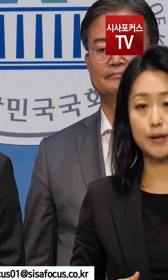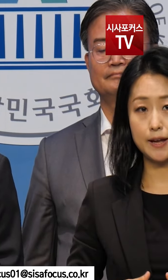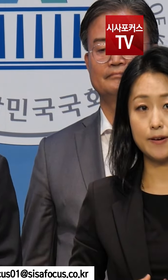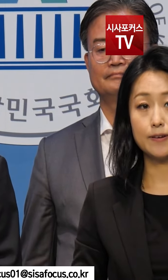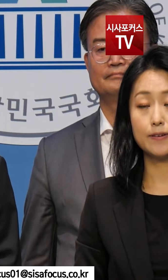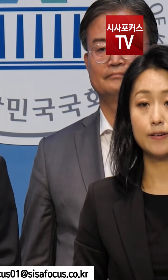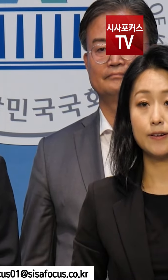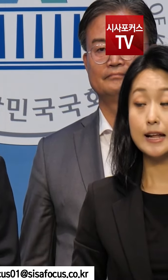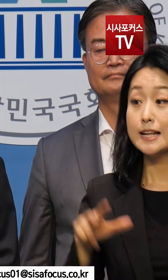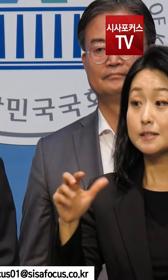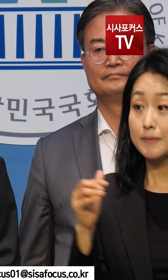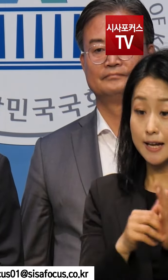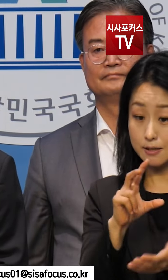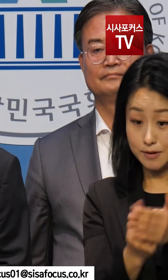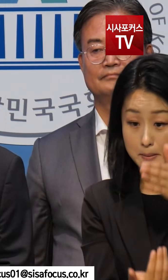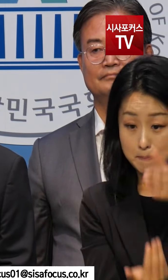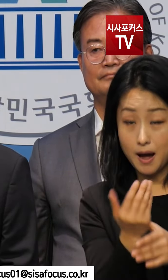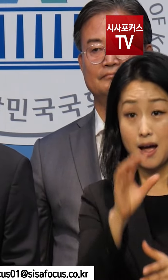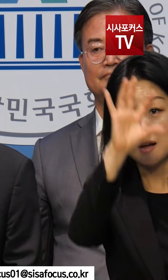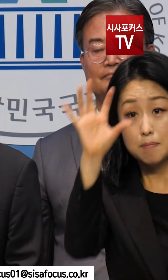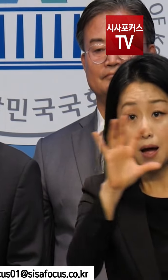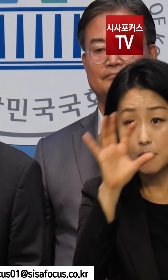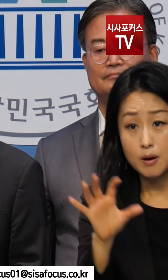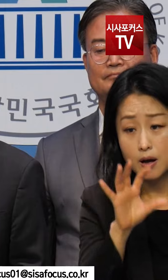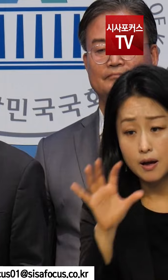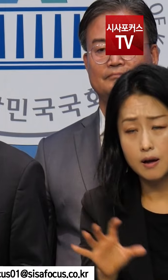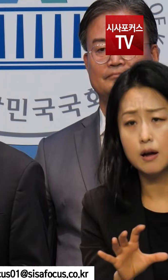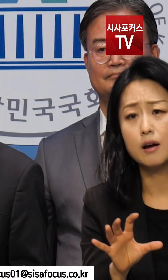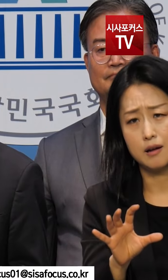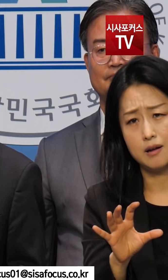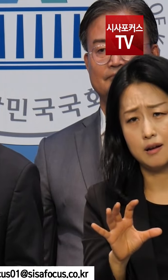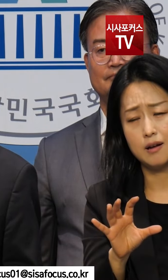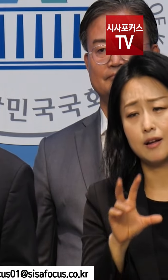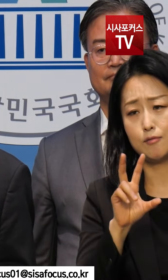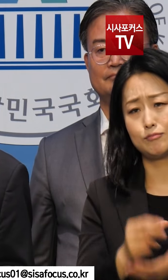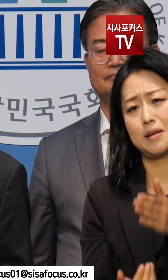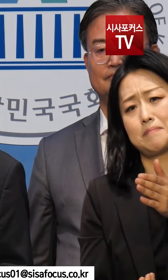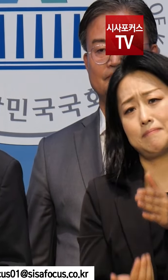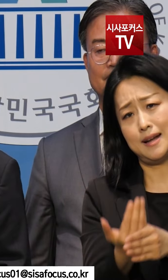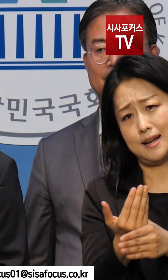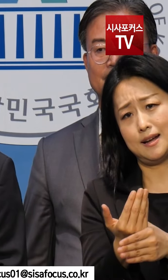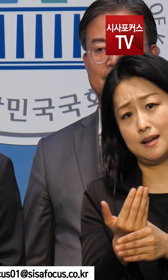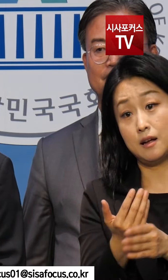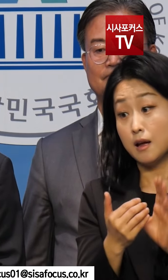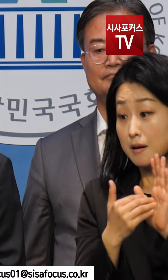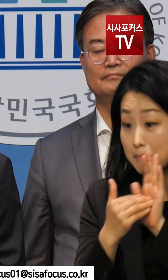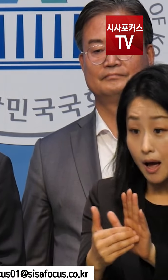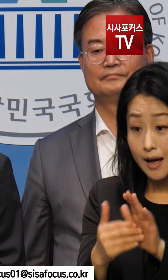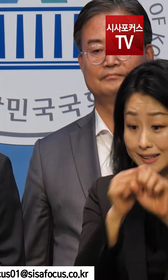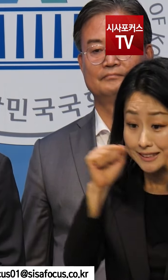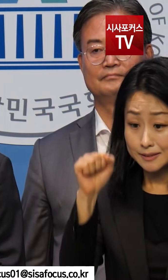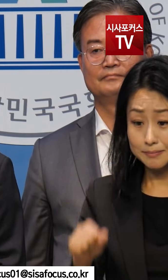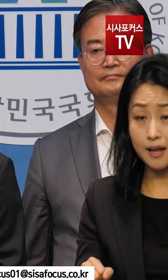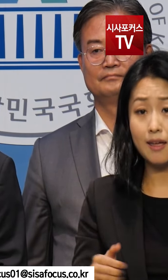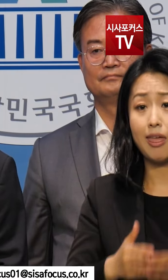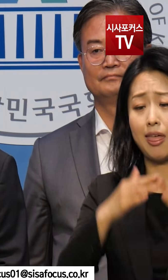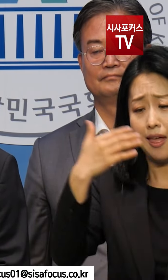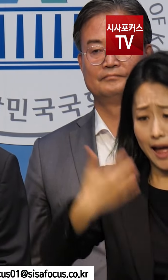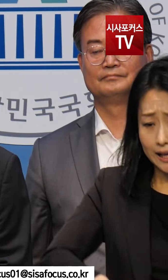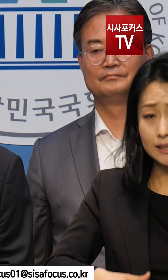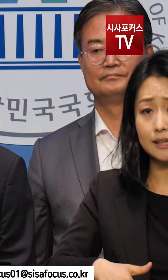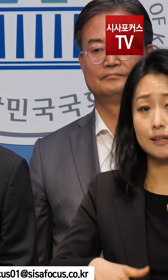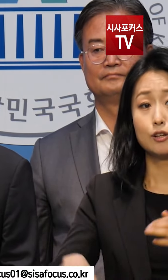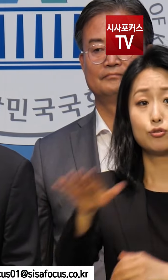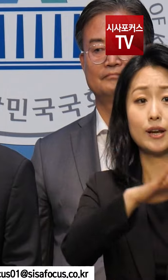지금까지 참사가 이어지면서도 매번 반복됐던 이런 재발 방지의 시스템이 여전히 이루어지고 있지 않다는 것은